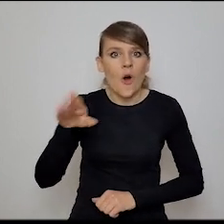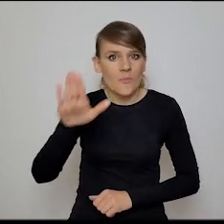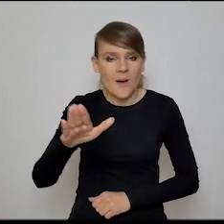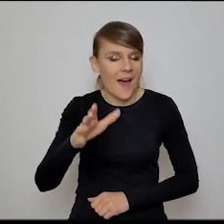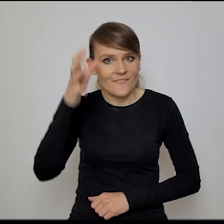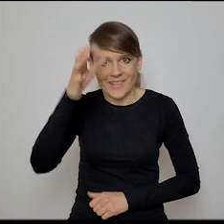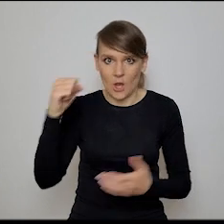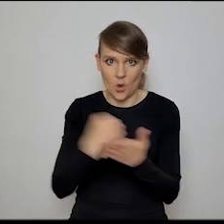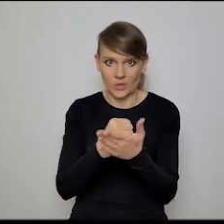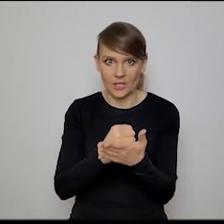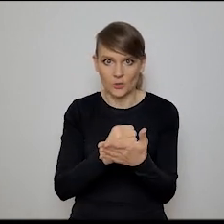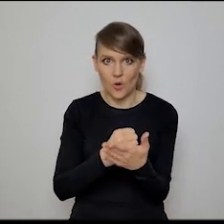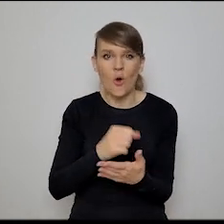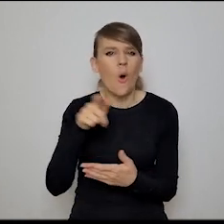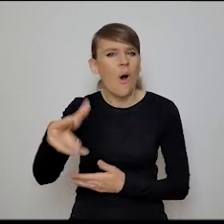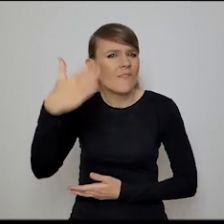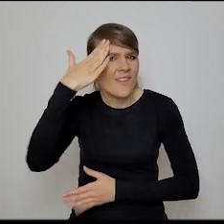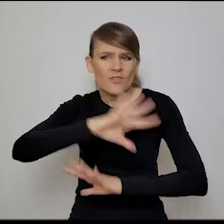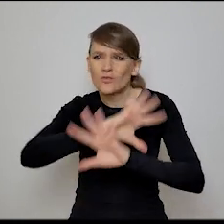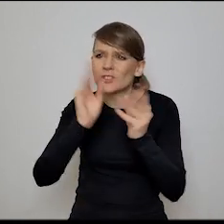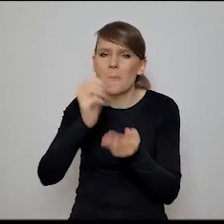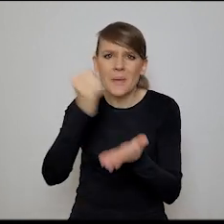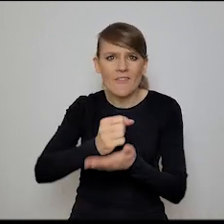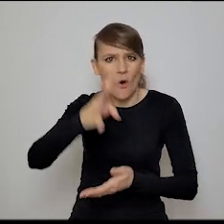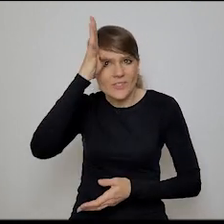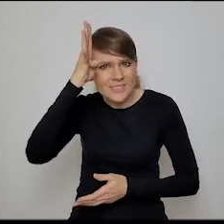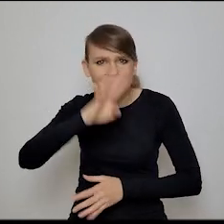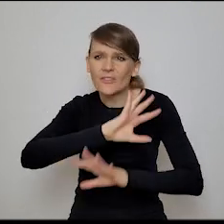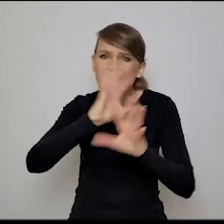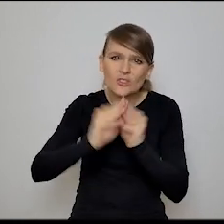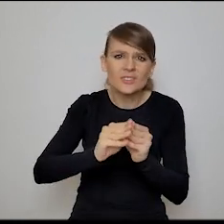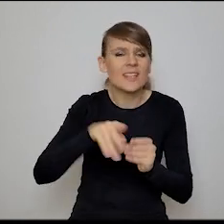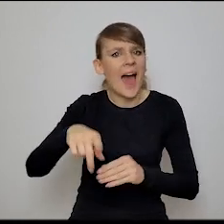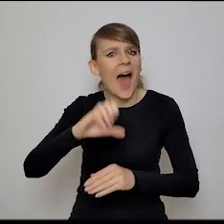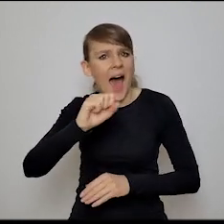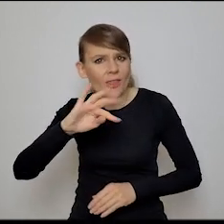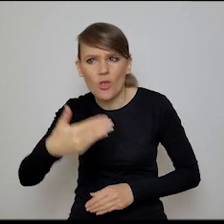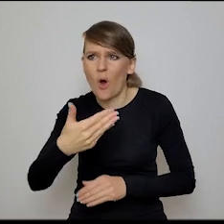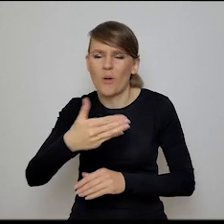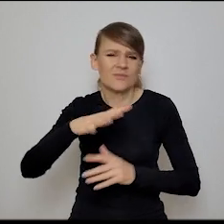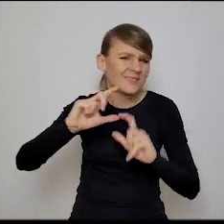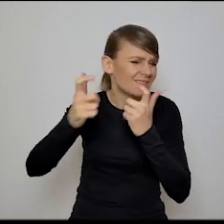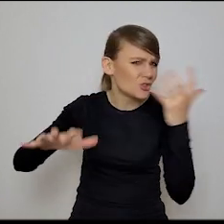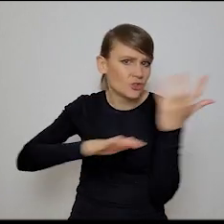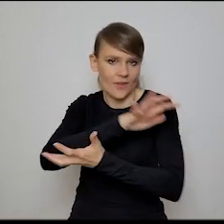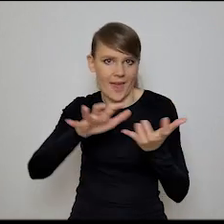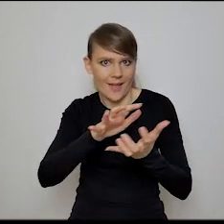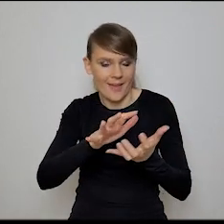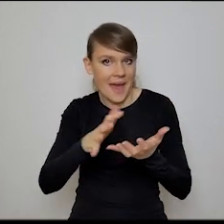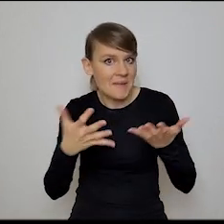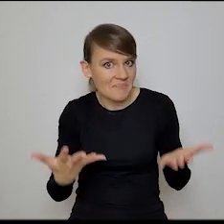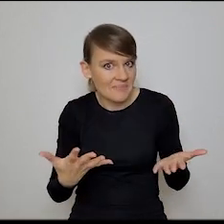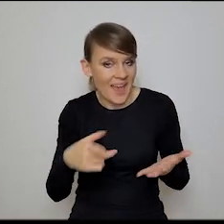konieczną wtedy, bo ma wiedzę o wszystkich prawach fizyki i wszystkich stanach atomowych w Wyszeświecie. I teraz, czy jest możliwa taka maszyna?